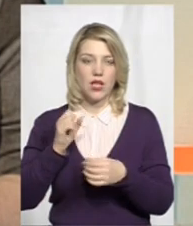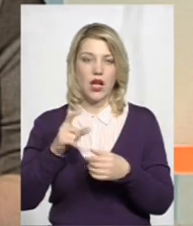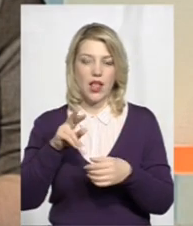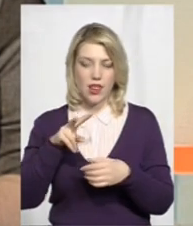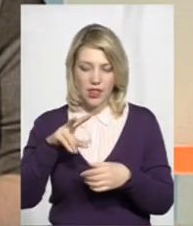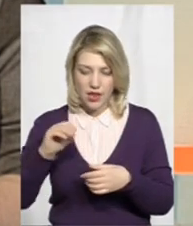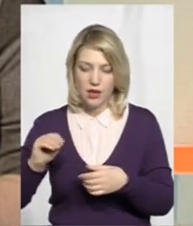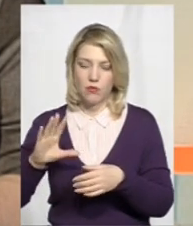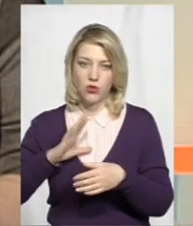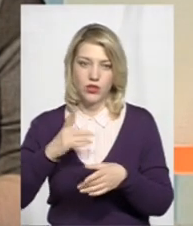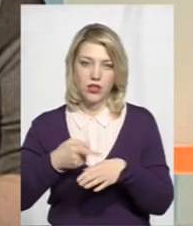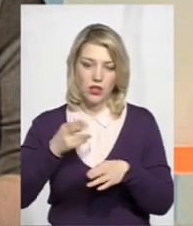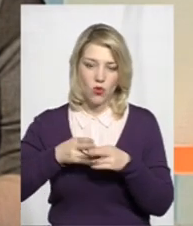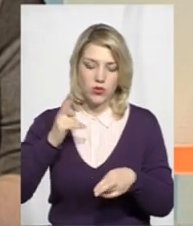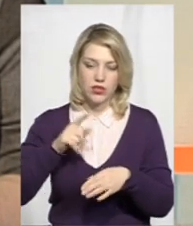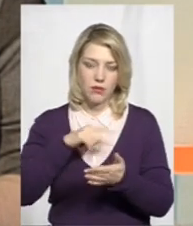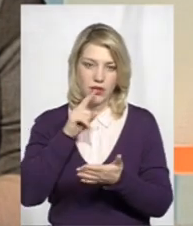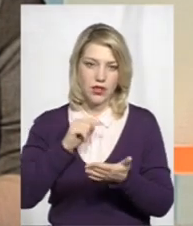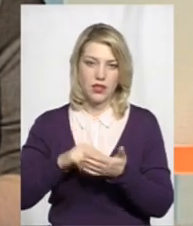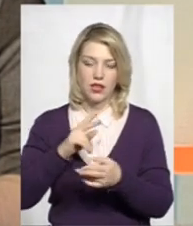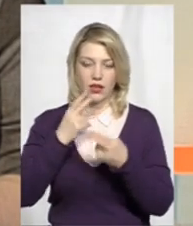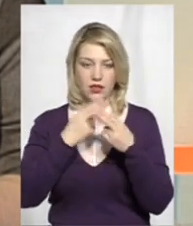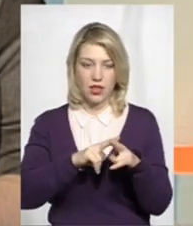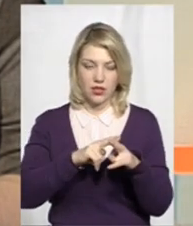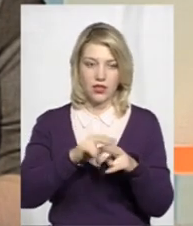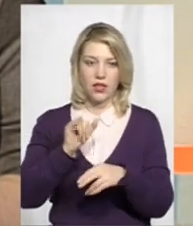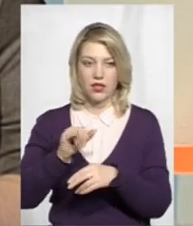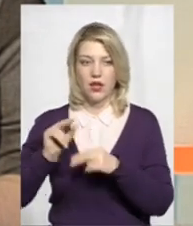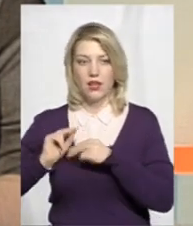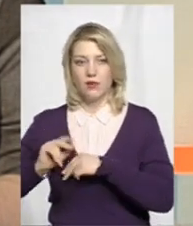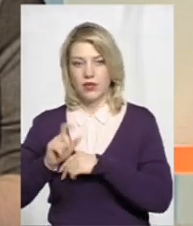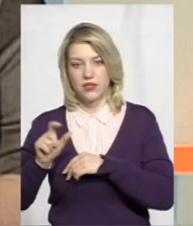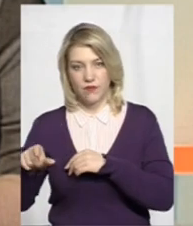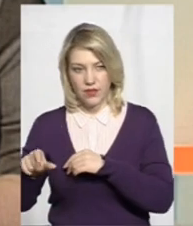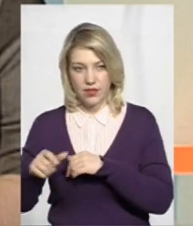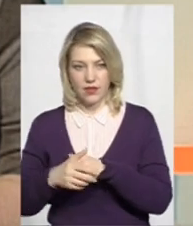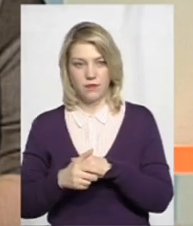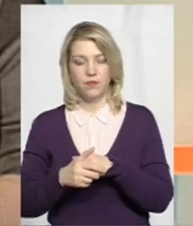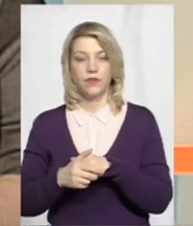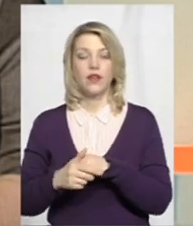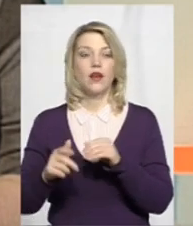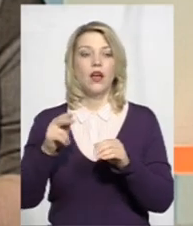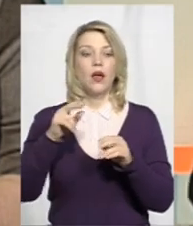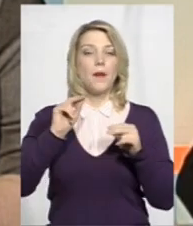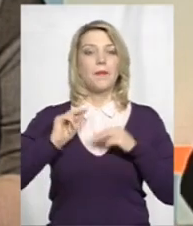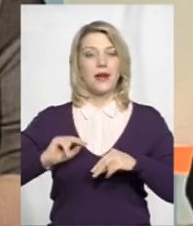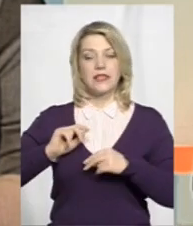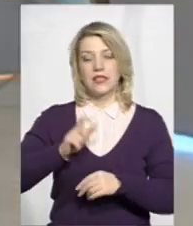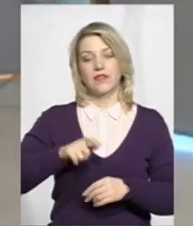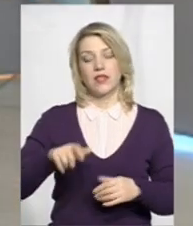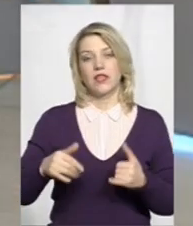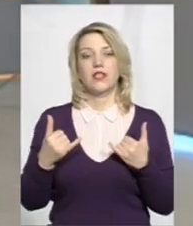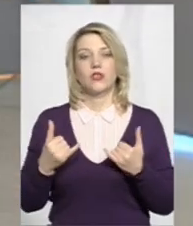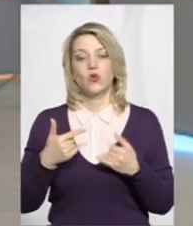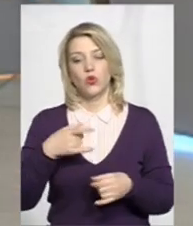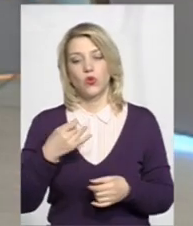такі гострі питання, з моєї сторони, як техніка і працівники. От топ працівників на сьогодні,